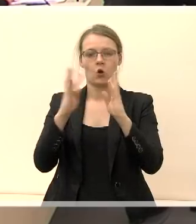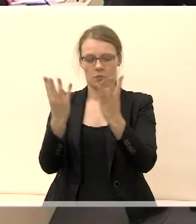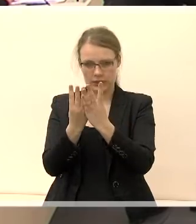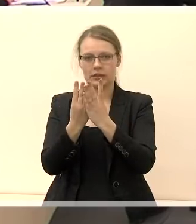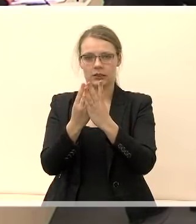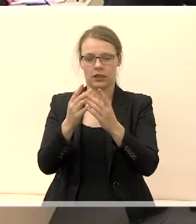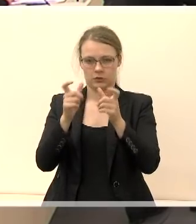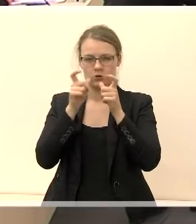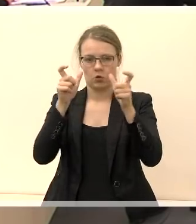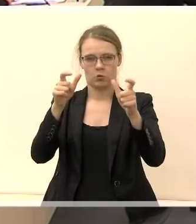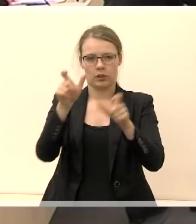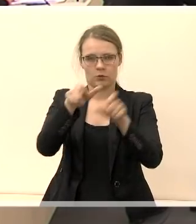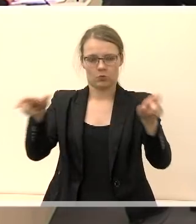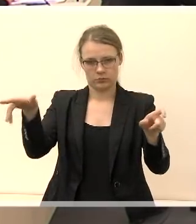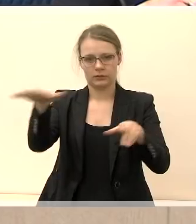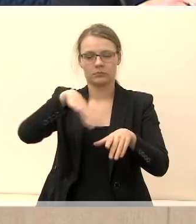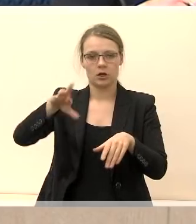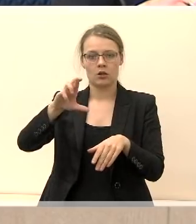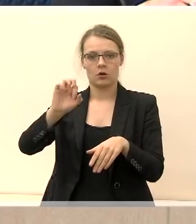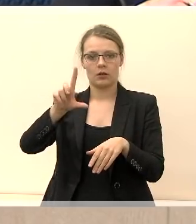sąrašo lyderis Rolandas Jonikaitis.